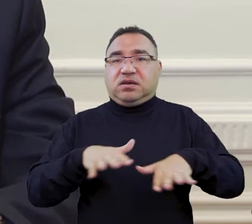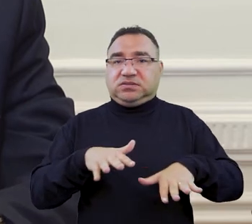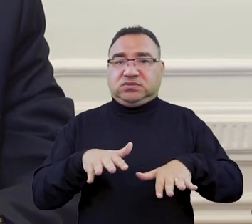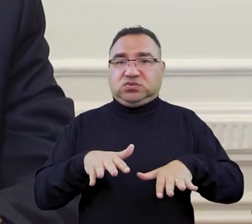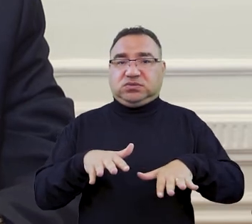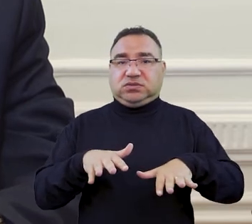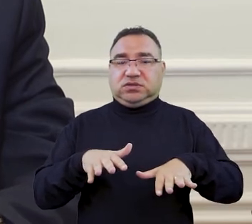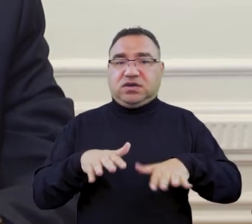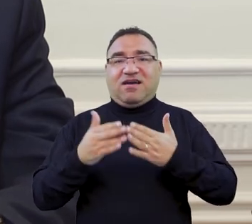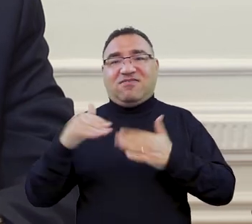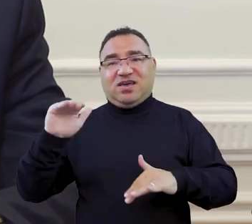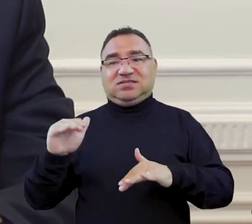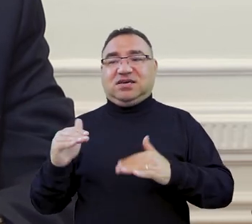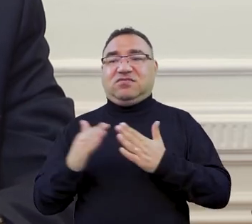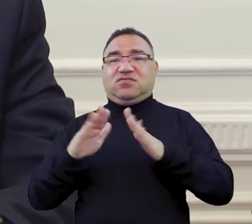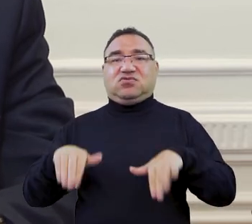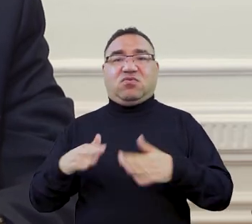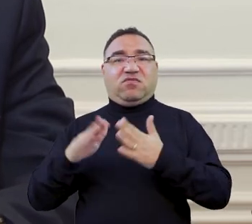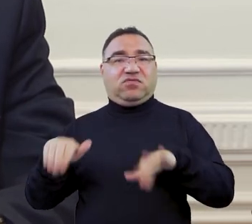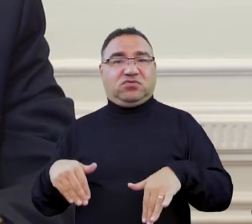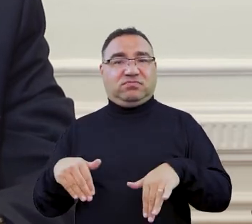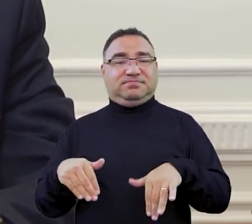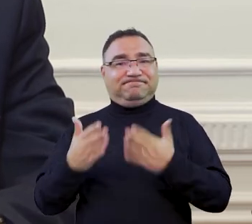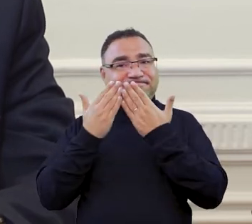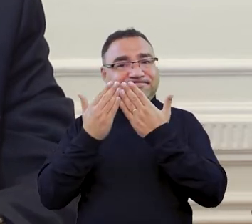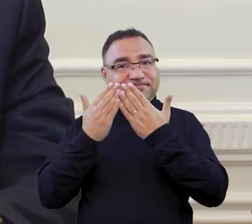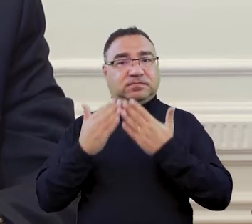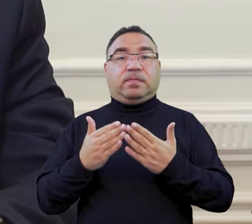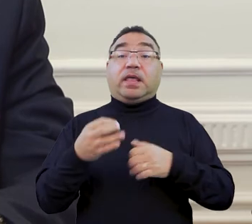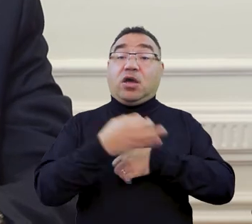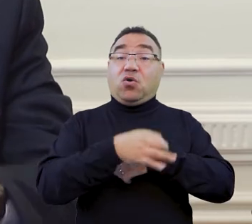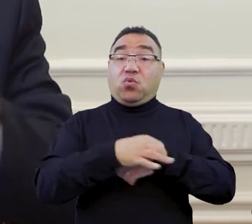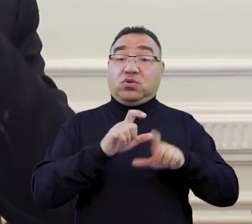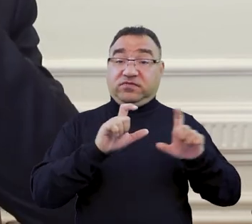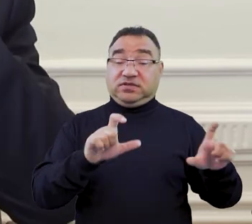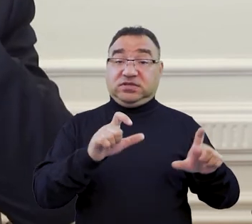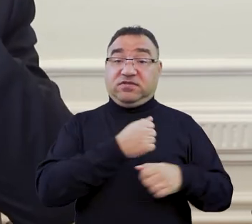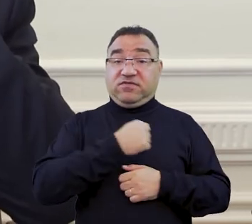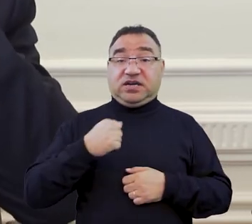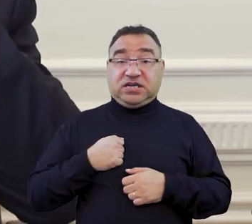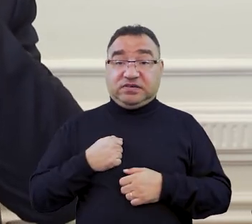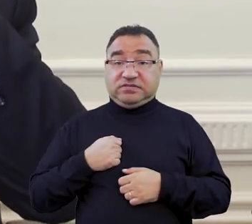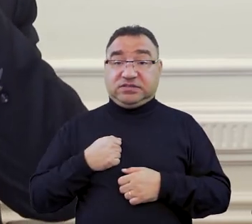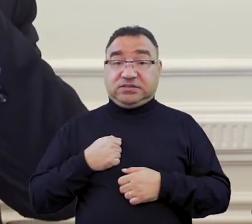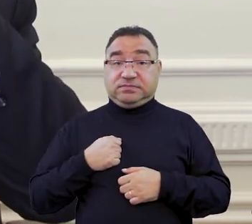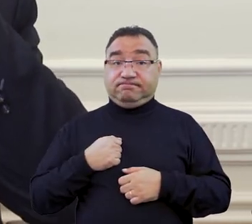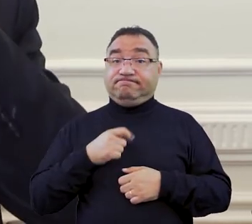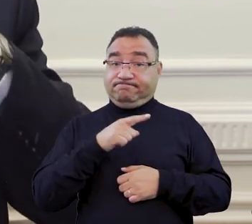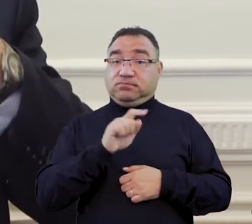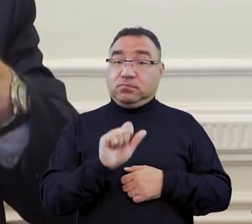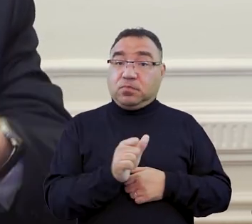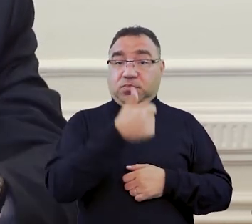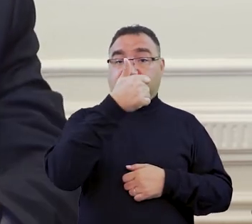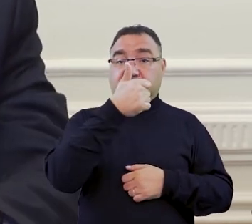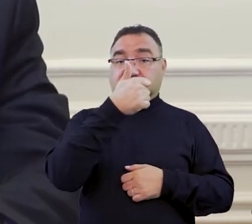mocnego akcentu na nauczanie zdalne. Chciałbym zwrócić uwagę, że Uniwersytet Warszawski jako jeden z pierwszych,